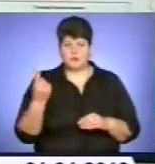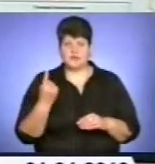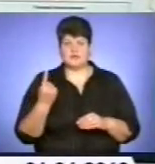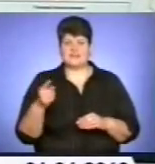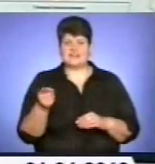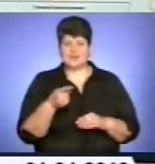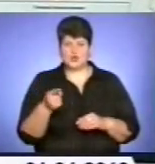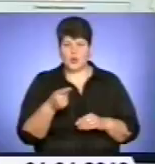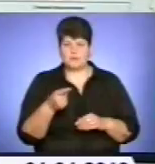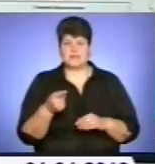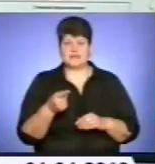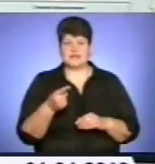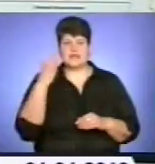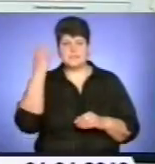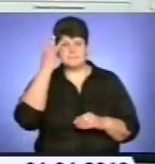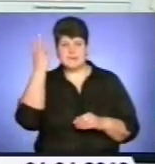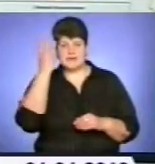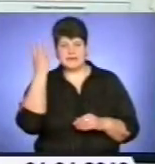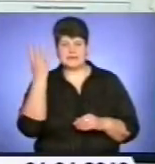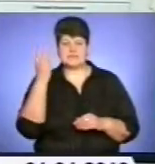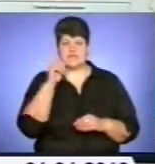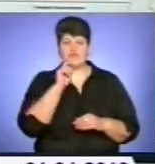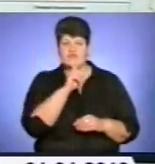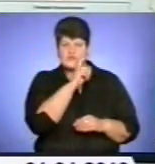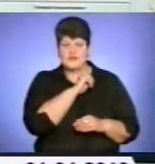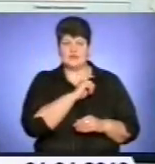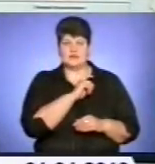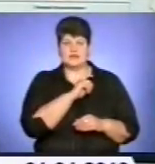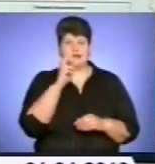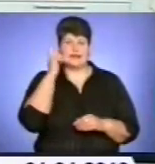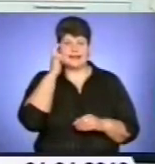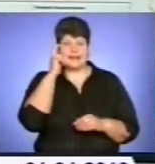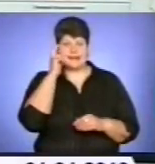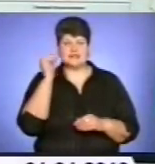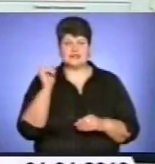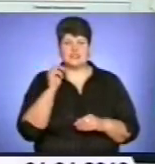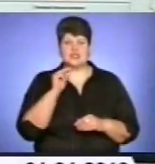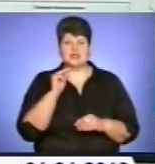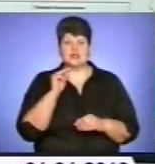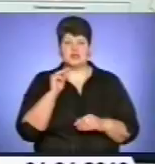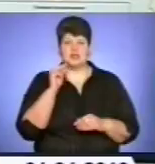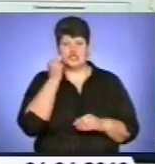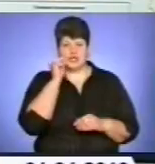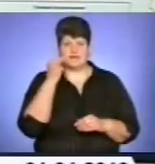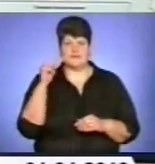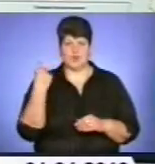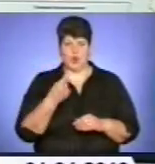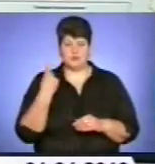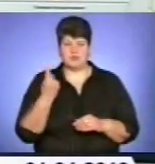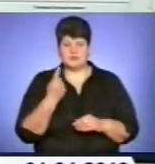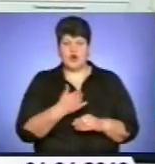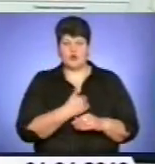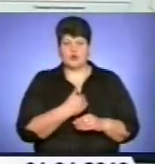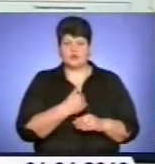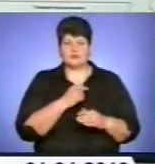Тернобильській, Хмельницькій, Вінницькій, Київській та Чернігівській областях. Хотів би